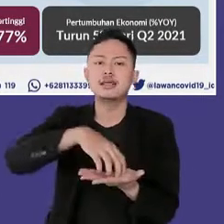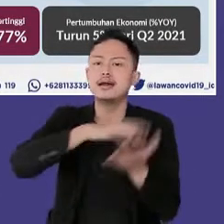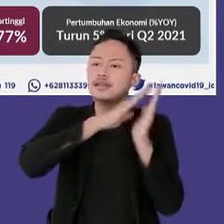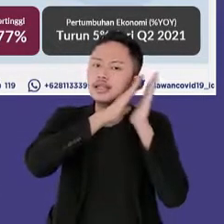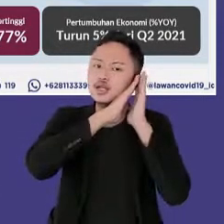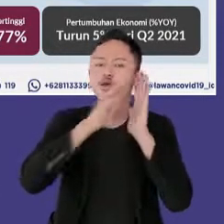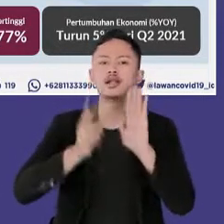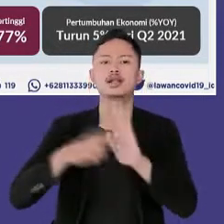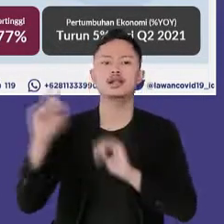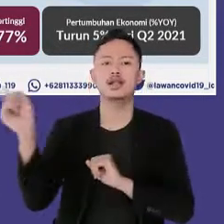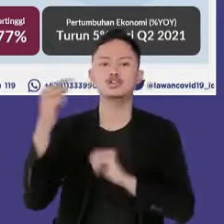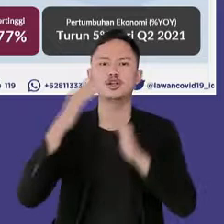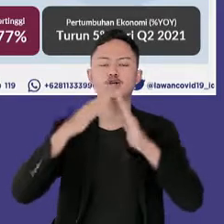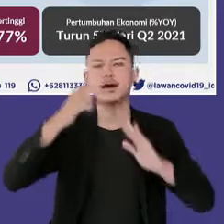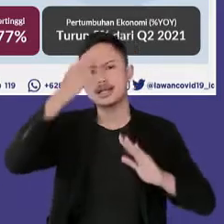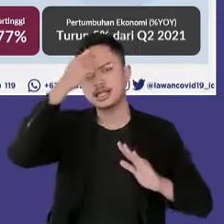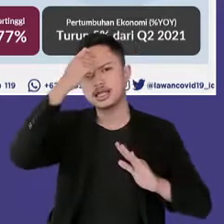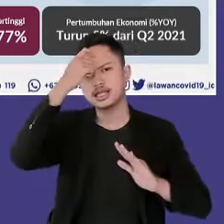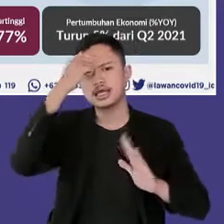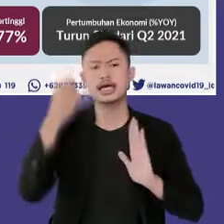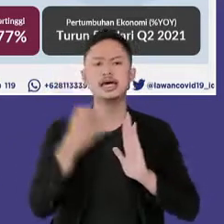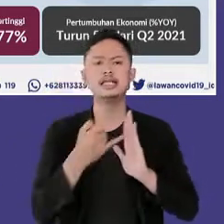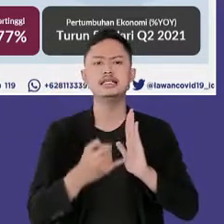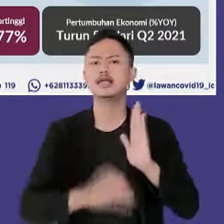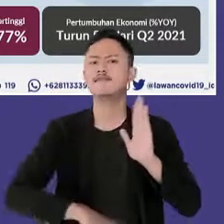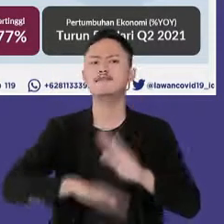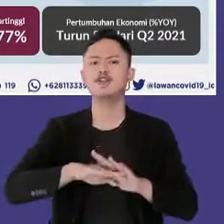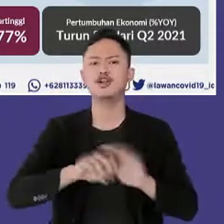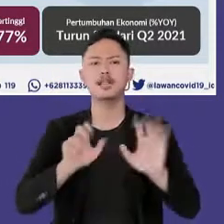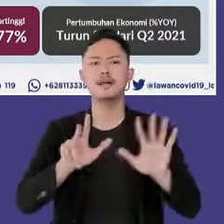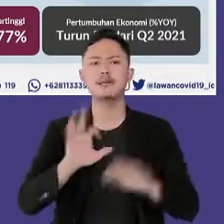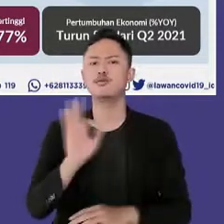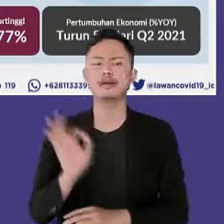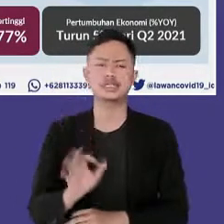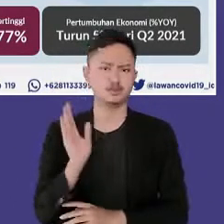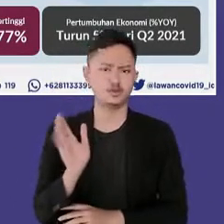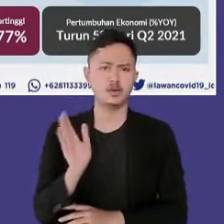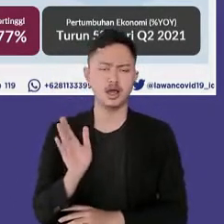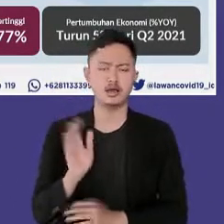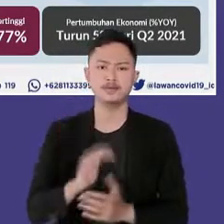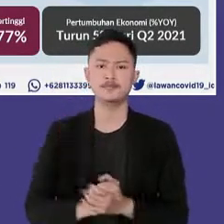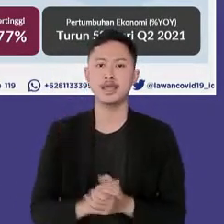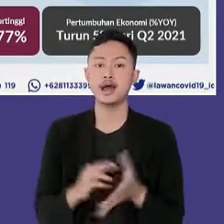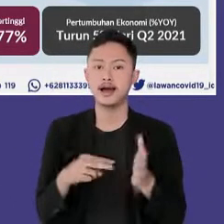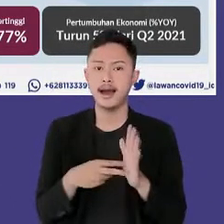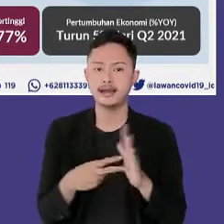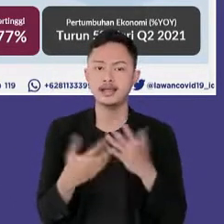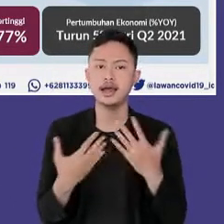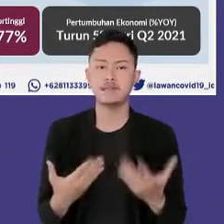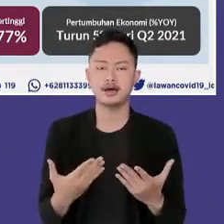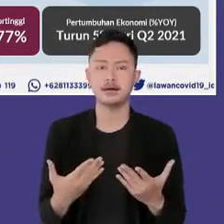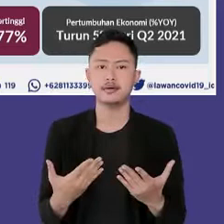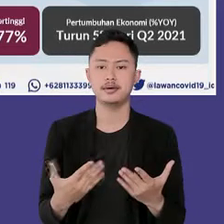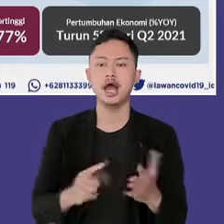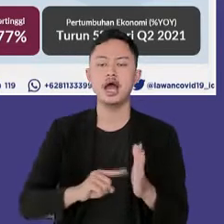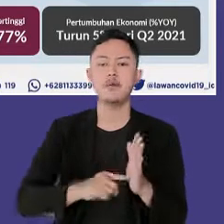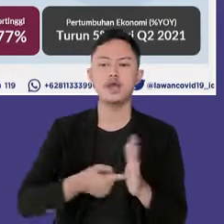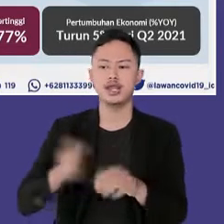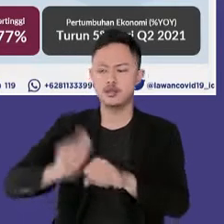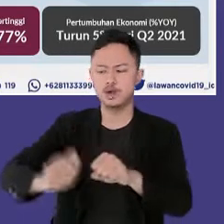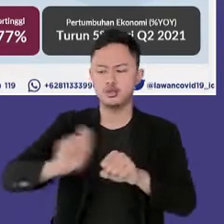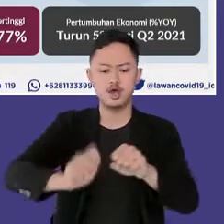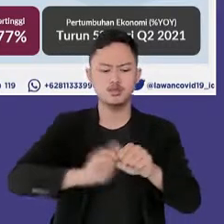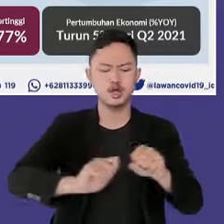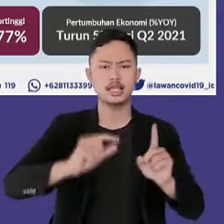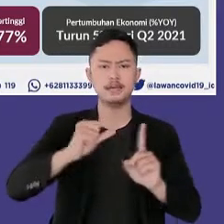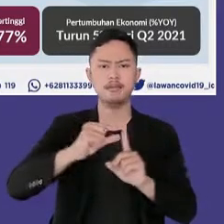ur nasional sempat mencapai hampir 80% seluruh kondisi tersebut mendorong diberlakukannya PPKM